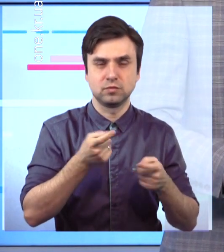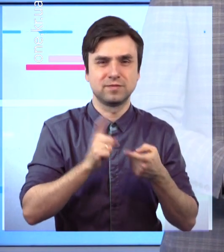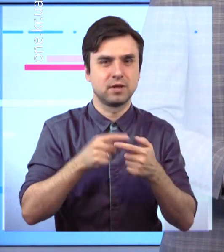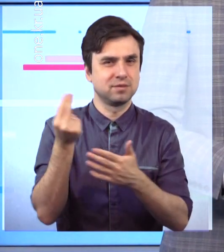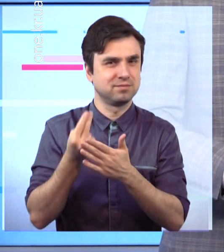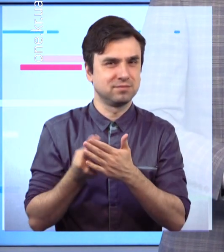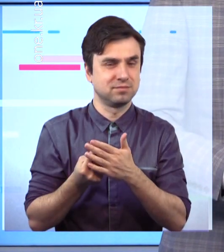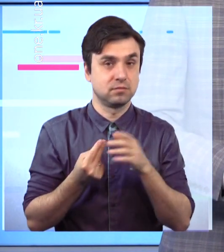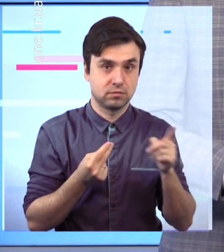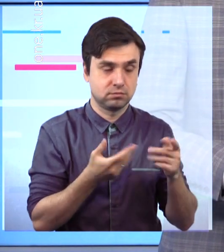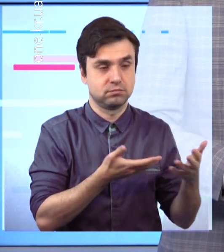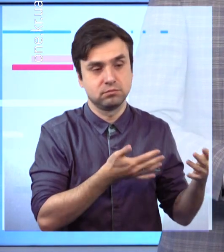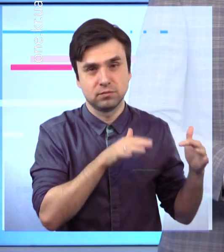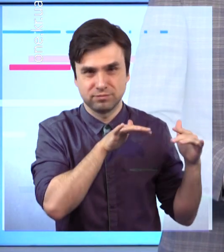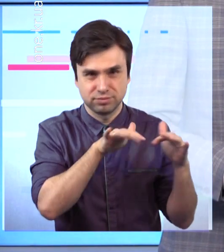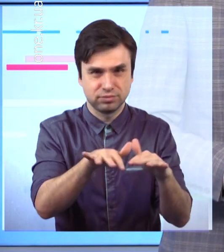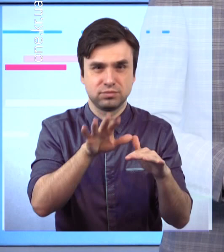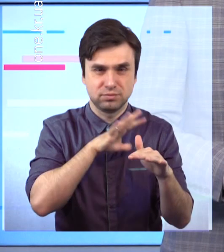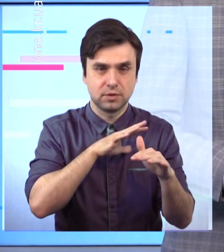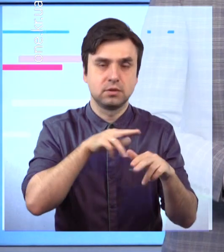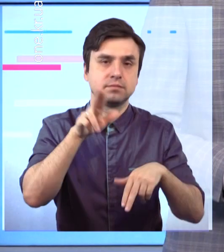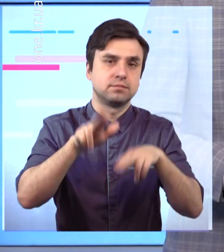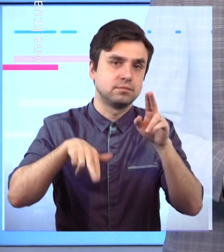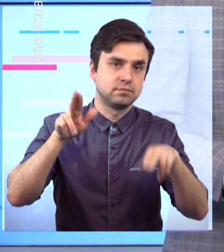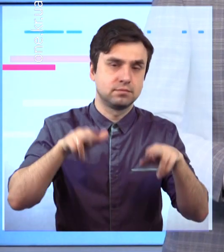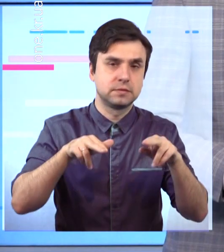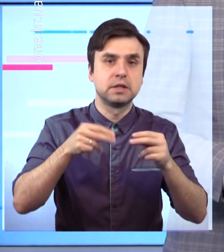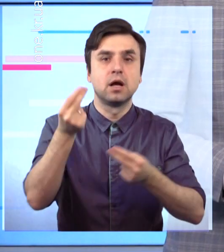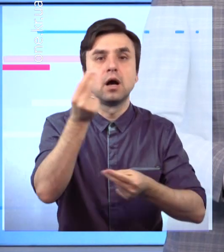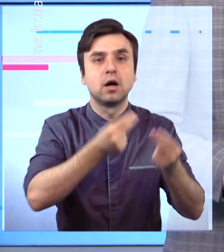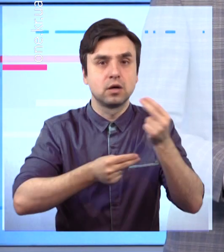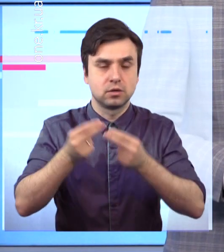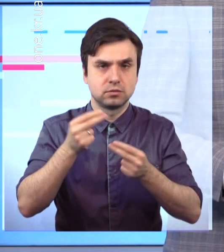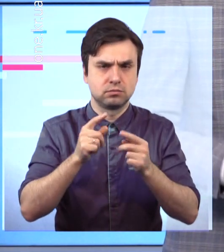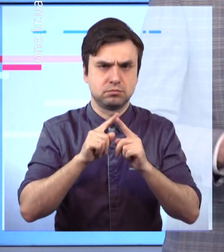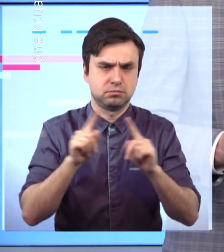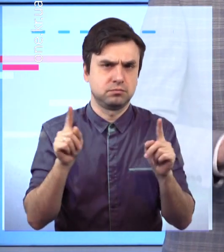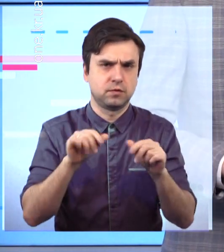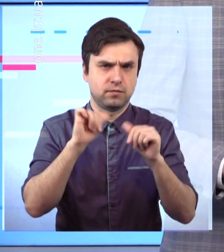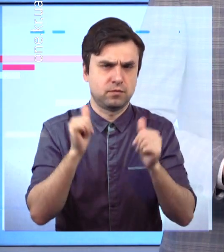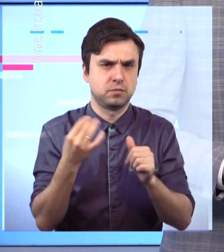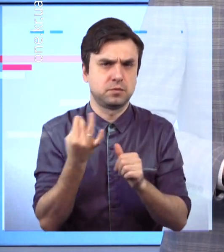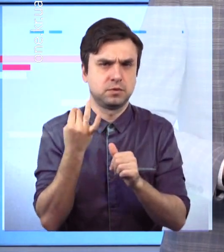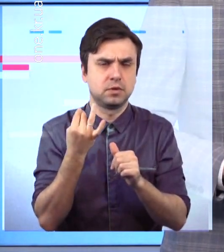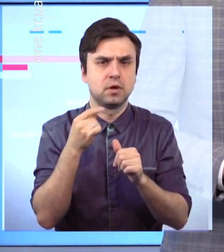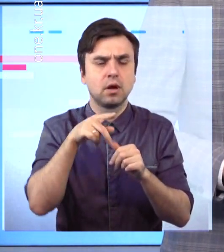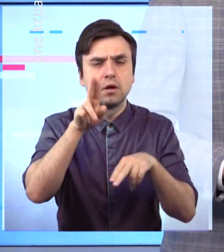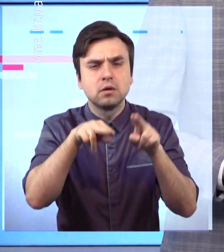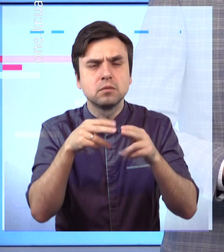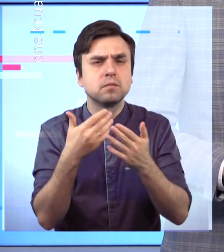малюнок, виконаний у досить незвичній формі. Що вже скоро побачать містяни, знає Олександр Фафілатєв.